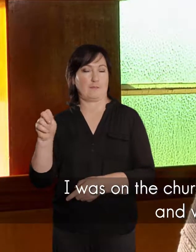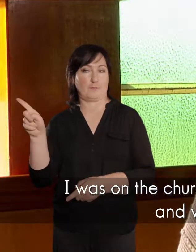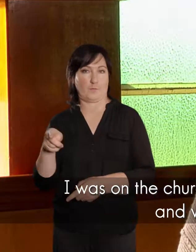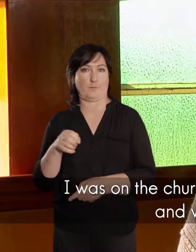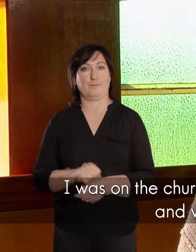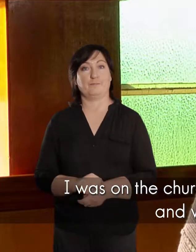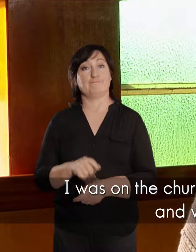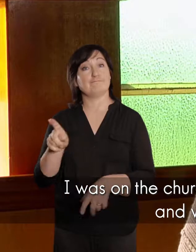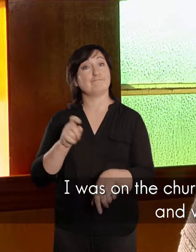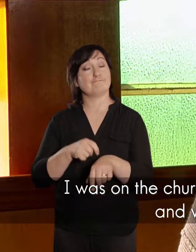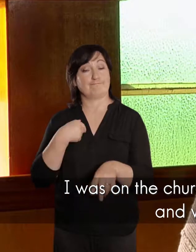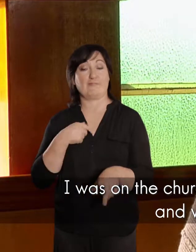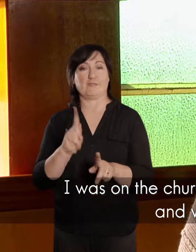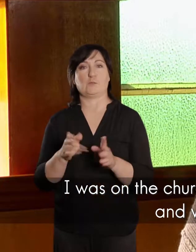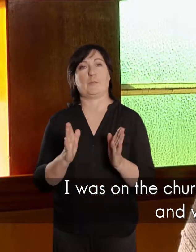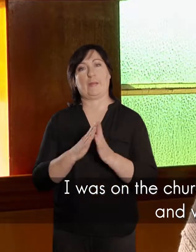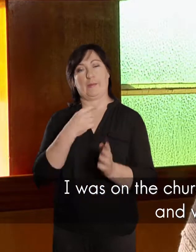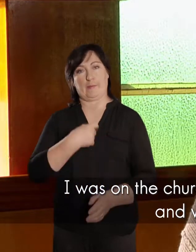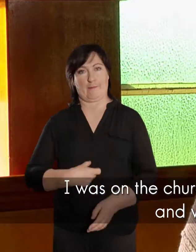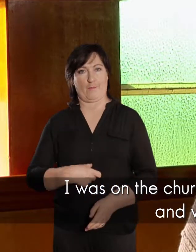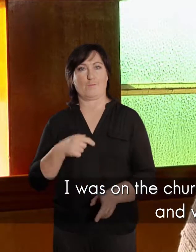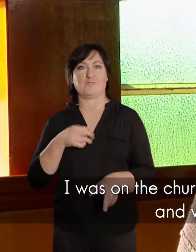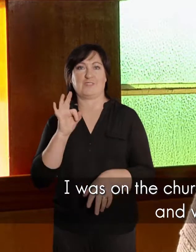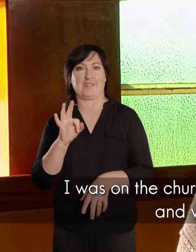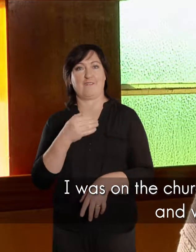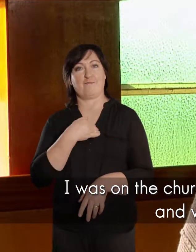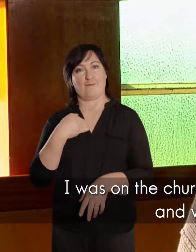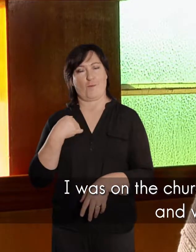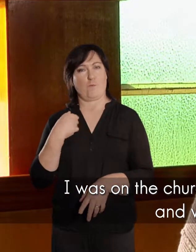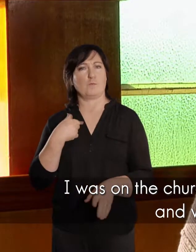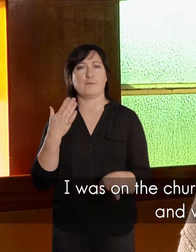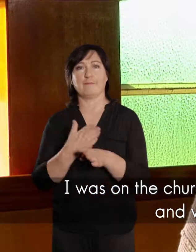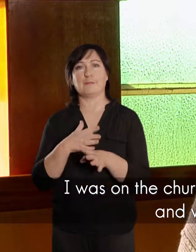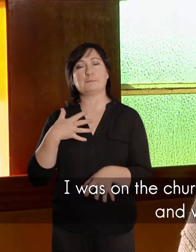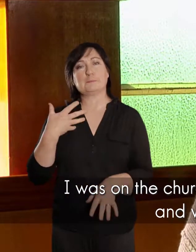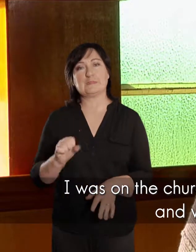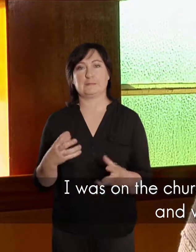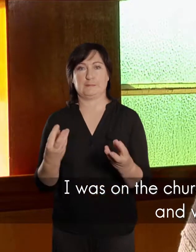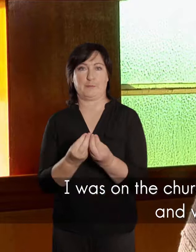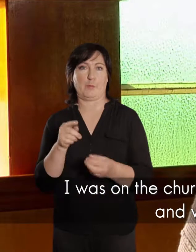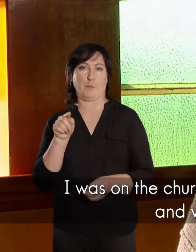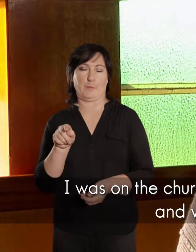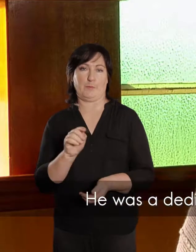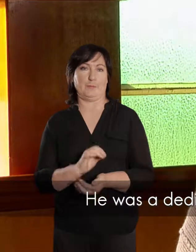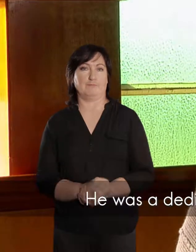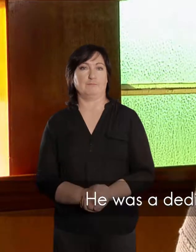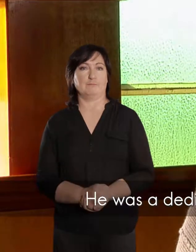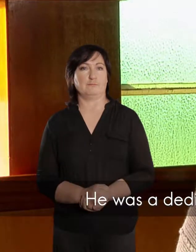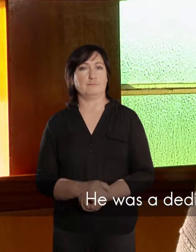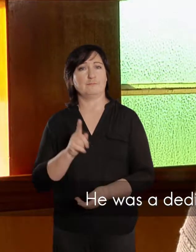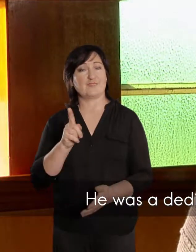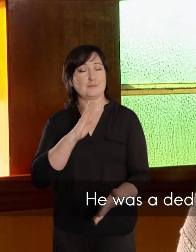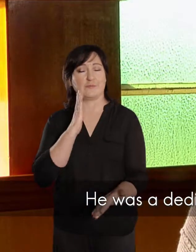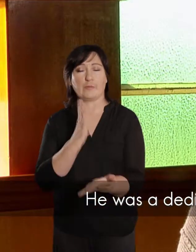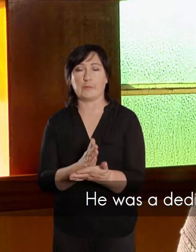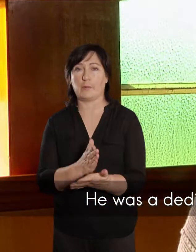Daardietijd was ek op die kerkraat, ons was drie vrouwens, en ons het baie lekker saam met hom gewerk. hy